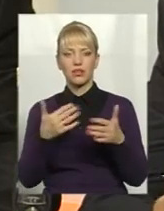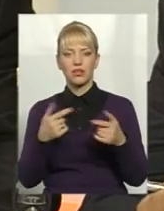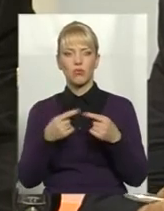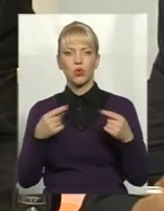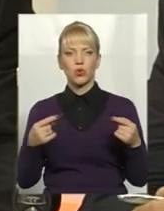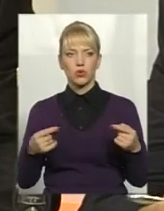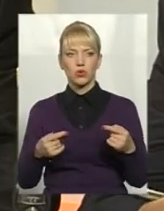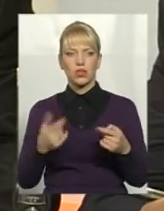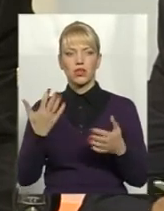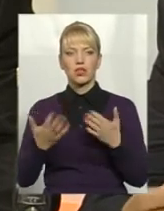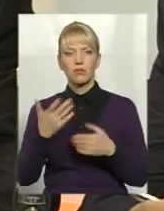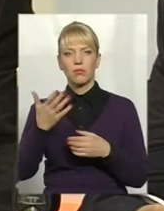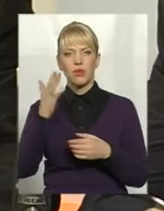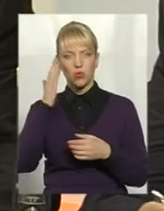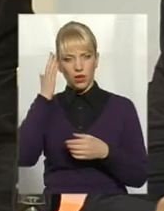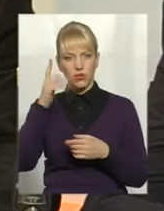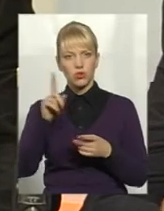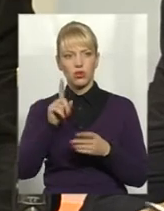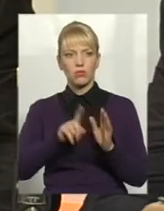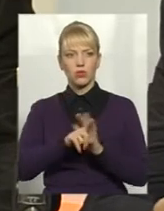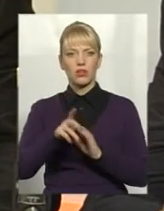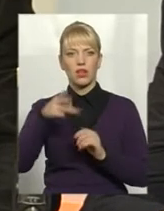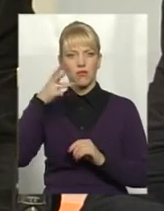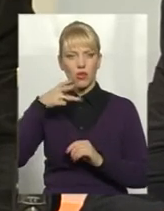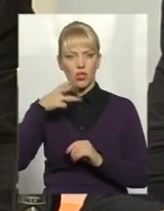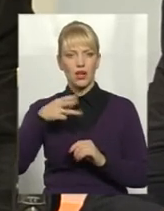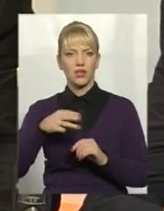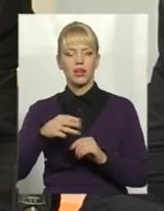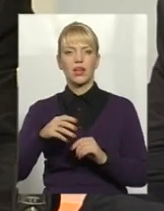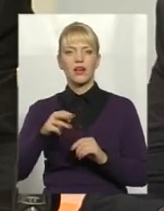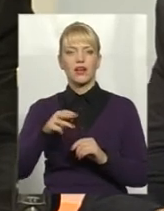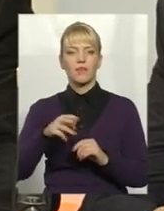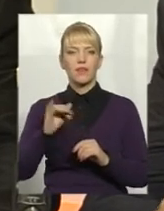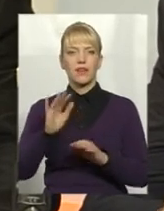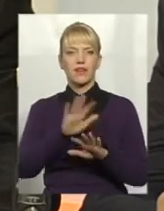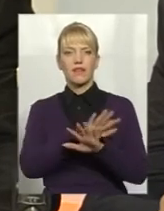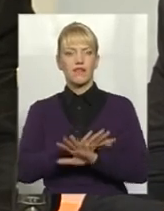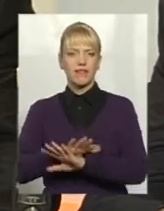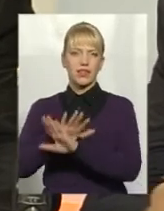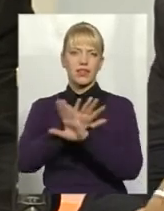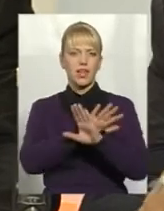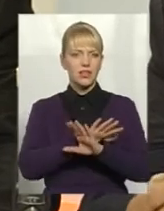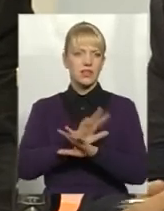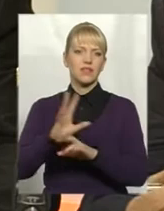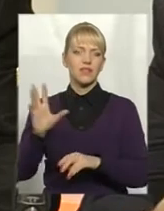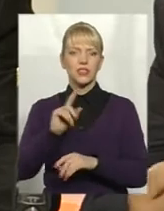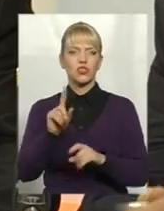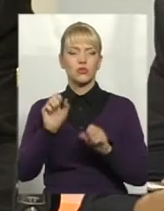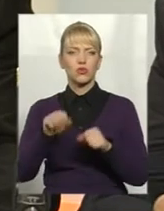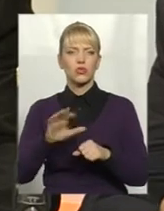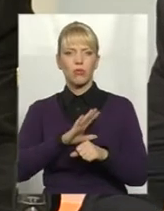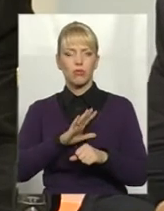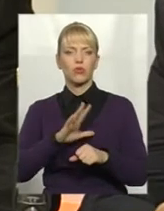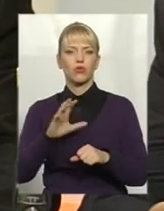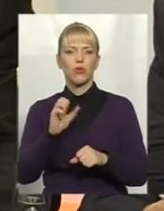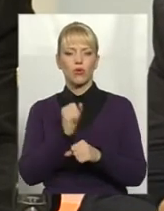Ви якби уявили, що ми починали робити і фонарик, і вітряки. Ну все, все, що тільки можна було, пробували